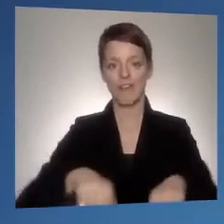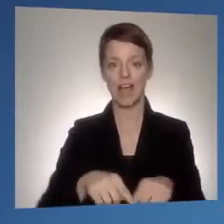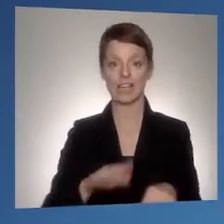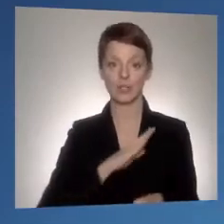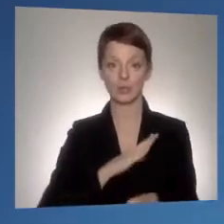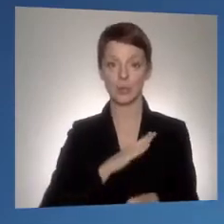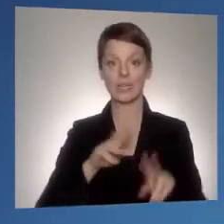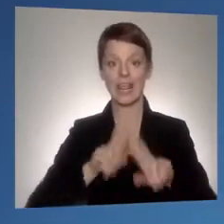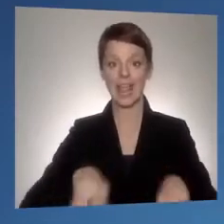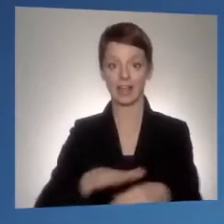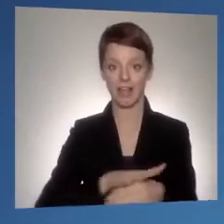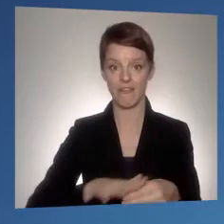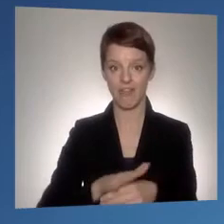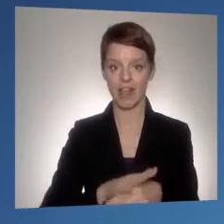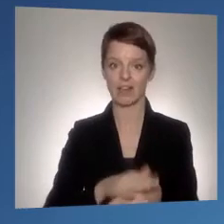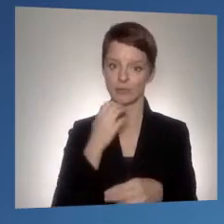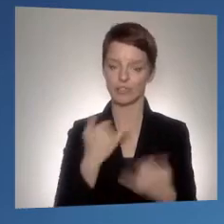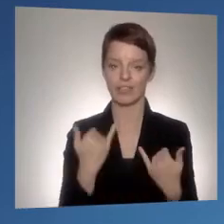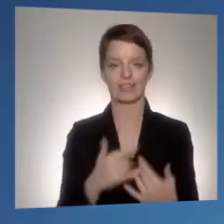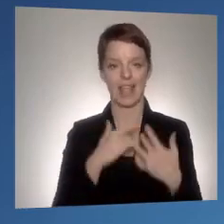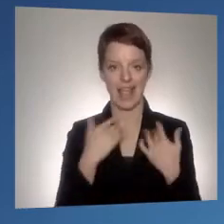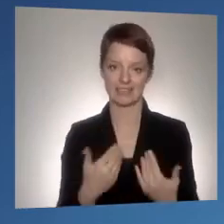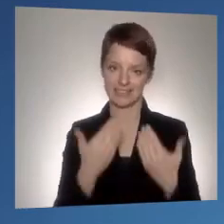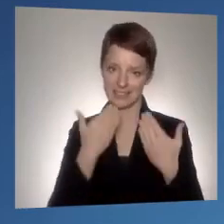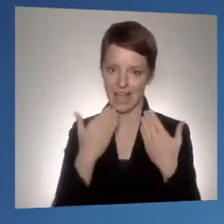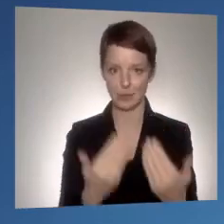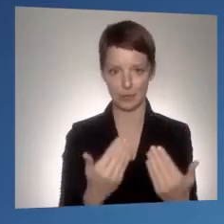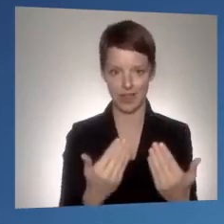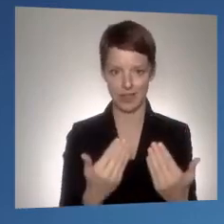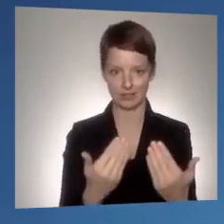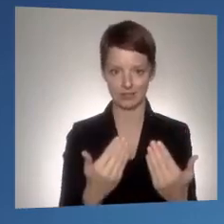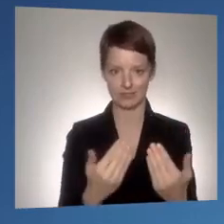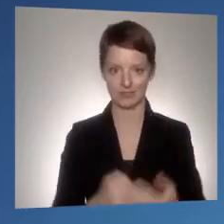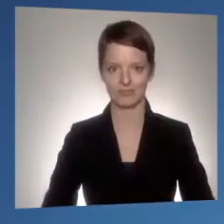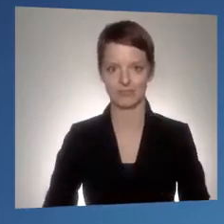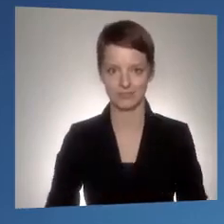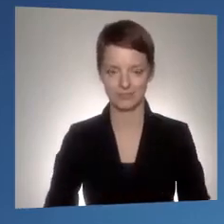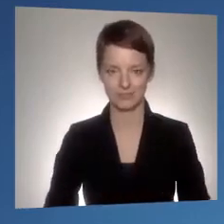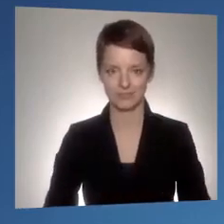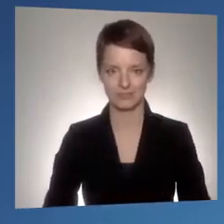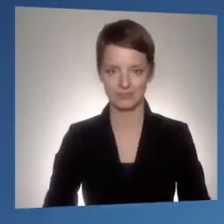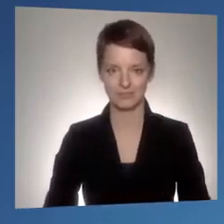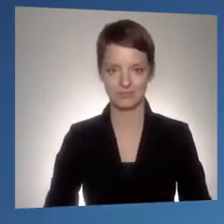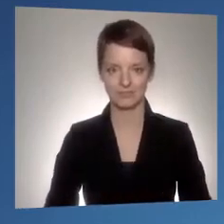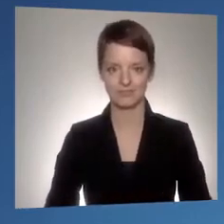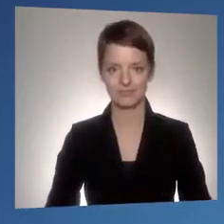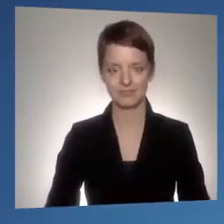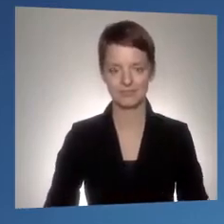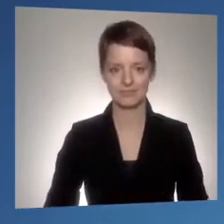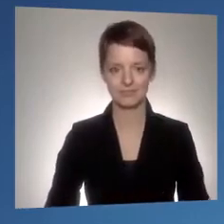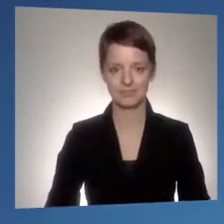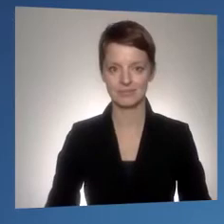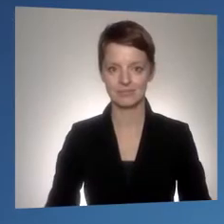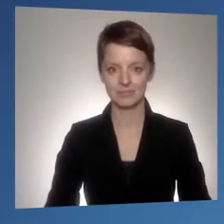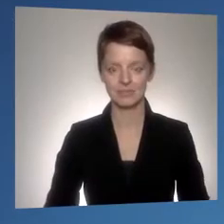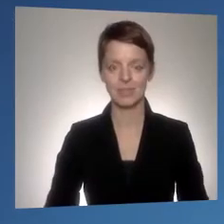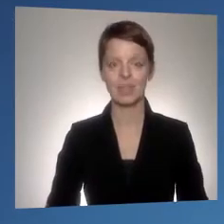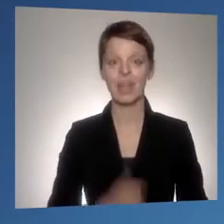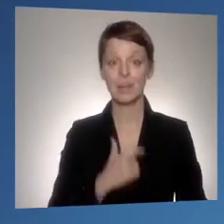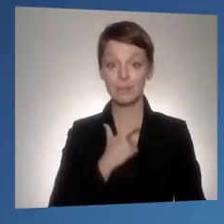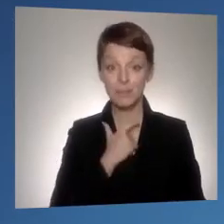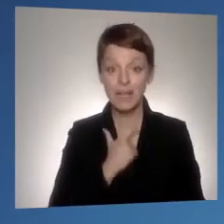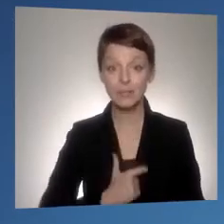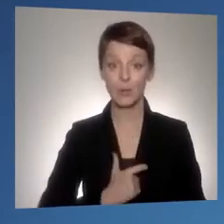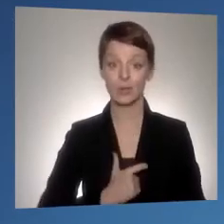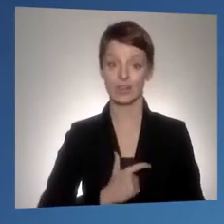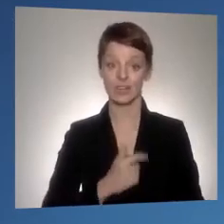Auszeichnung zu diesem Förderpreis auf das Herzlichste. Und ich möchte mich nochmal ganz persönlich für Ihren Einsatz